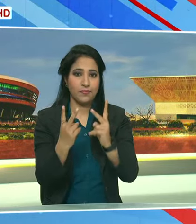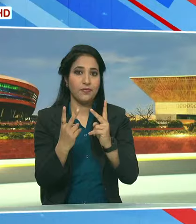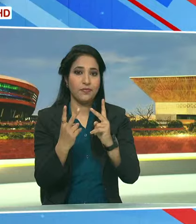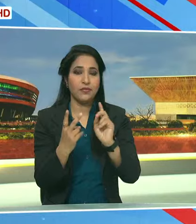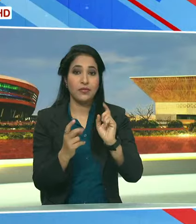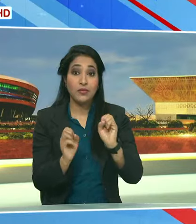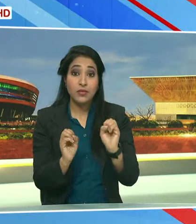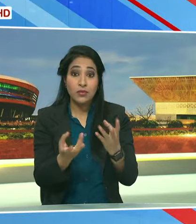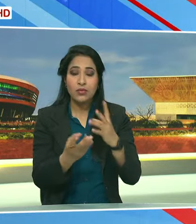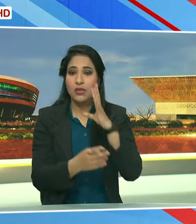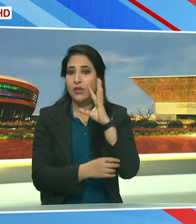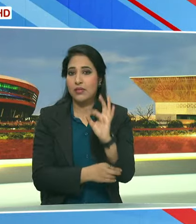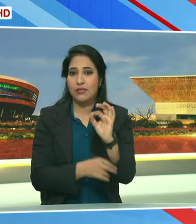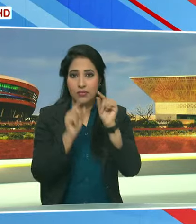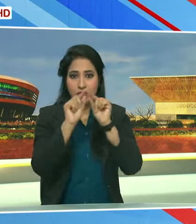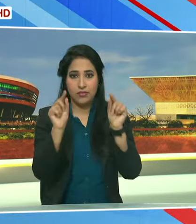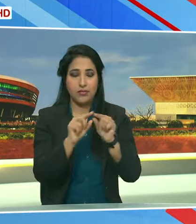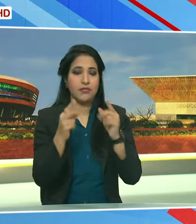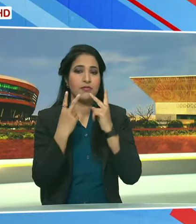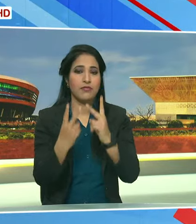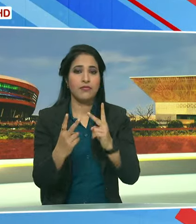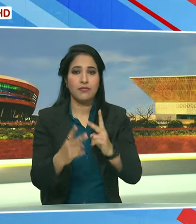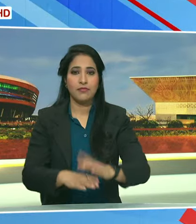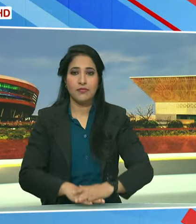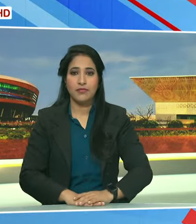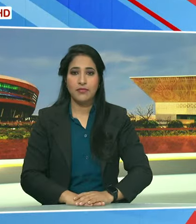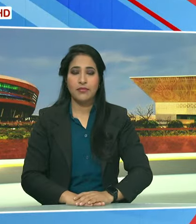शुरुवात करते हैं सुर्ख्यों के साथ